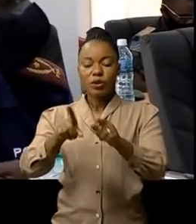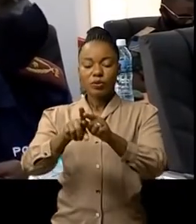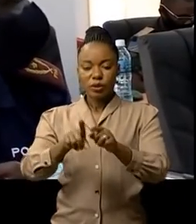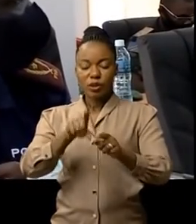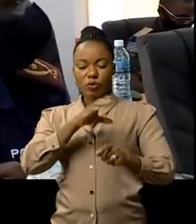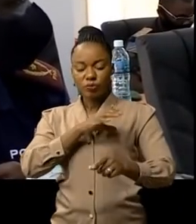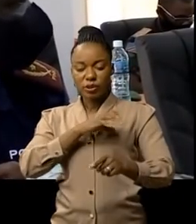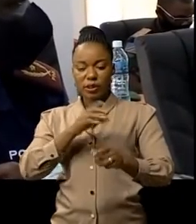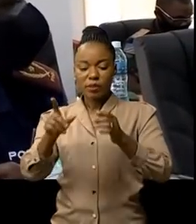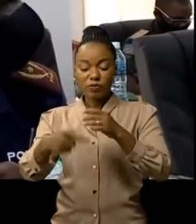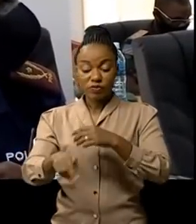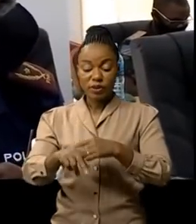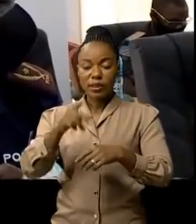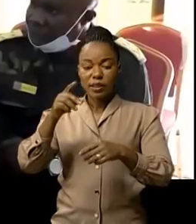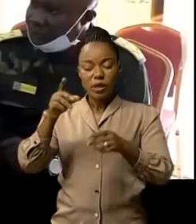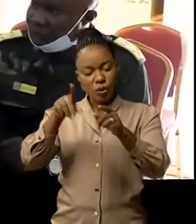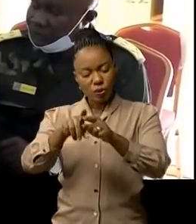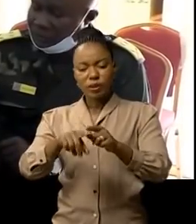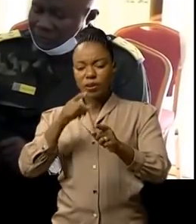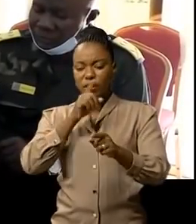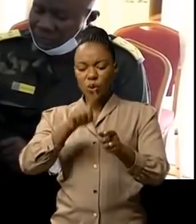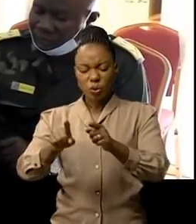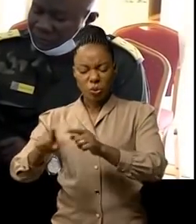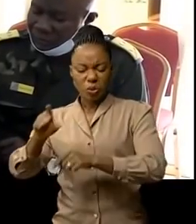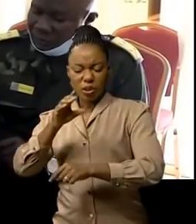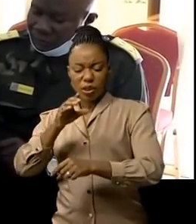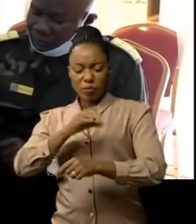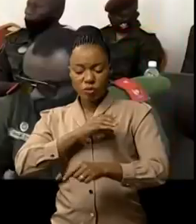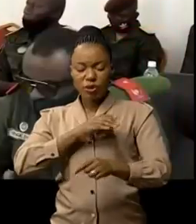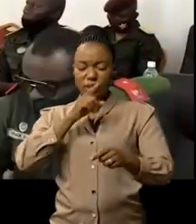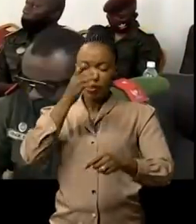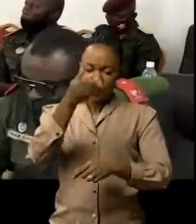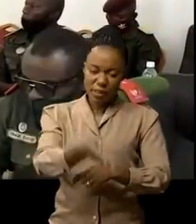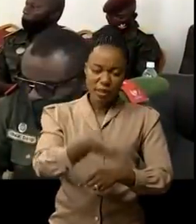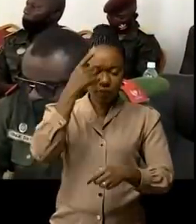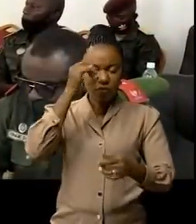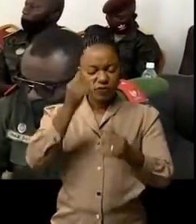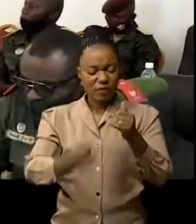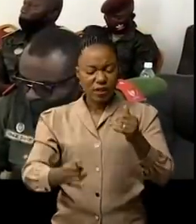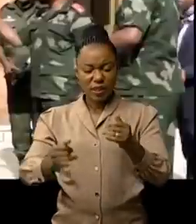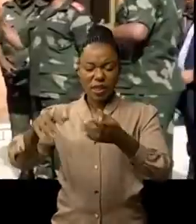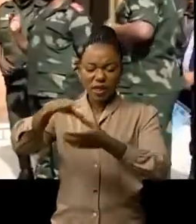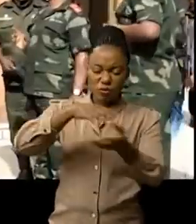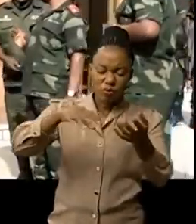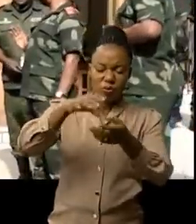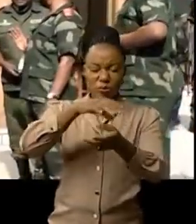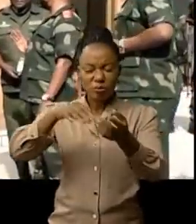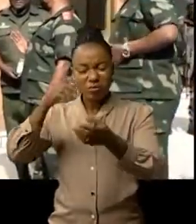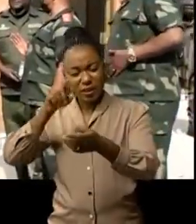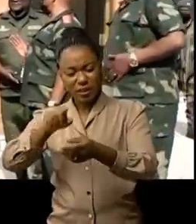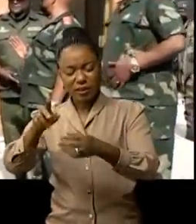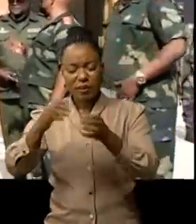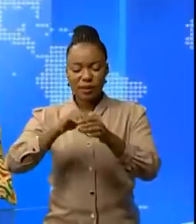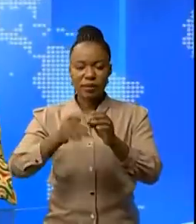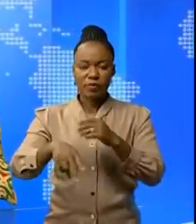de la police au Nord-Kivu et d'autres commandants des unités tous déterminés à mettre fin à l'insécurité qui sévit en province.